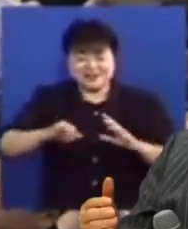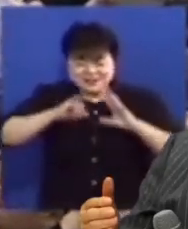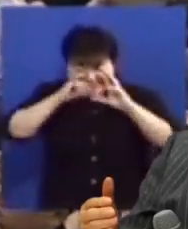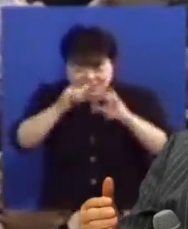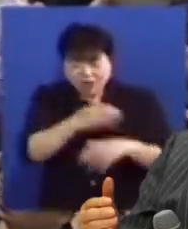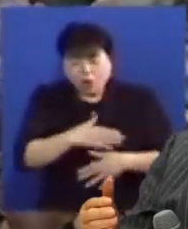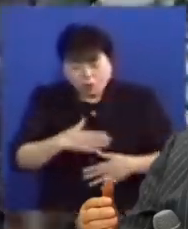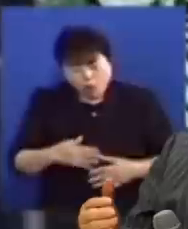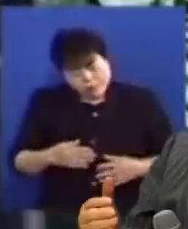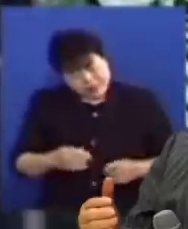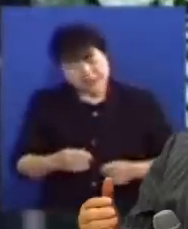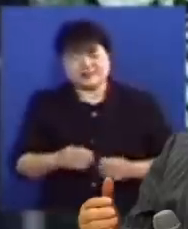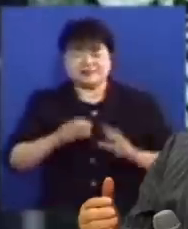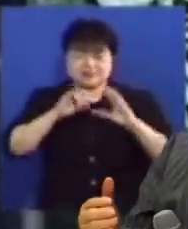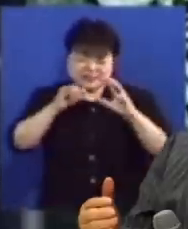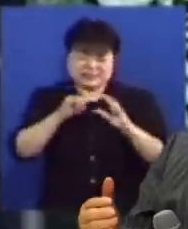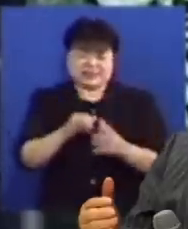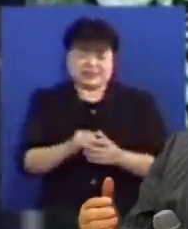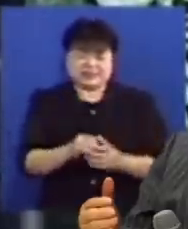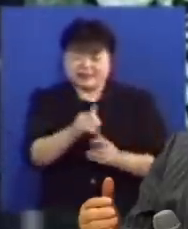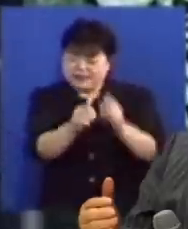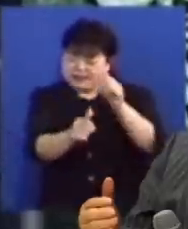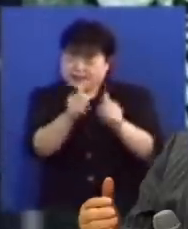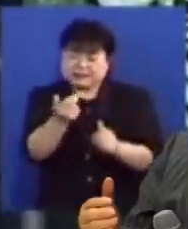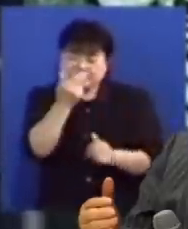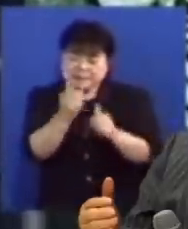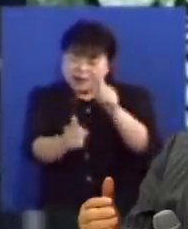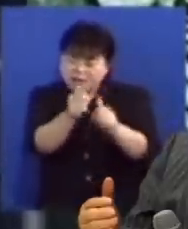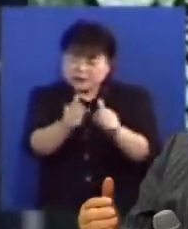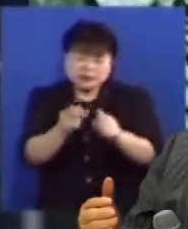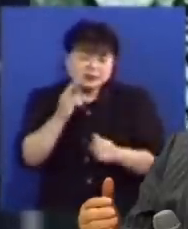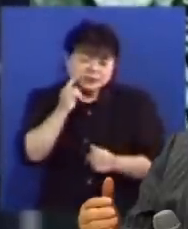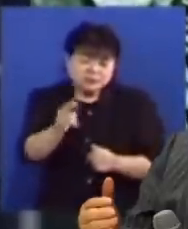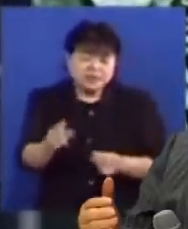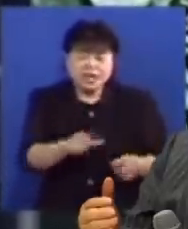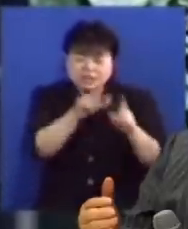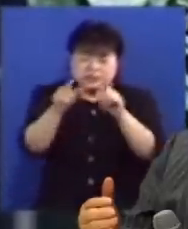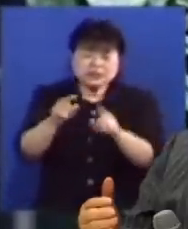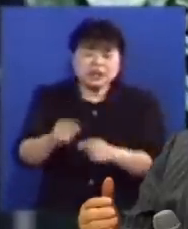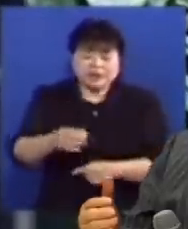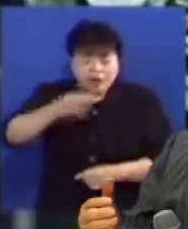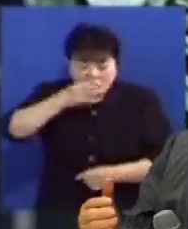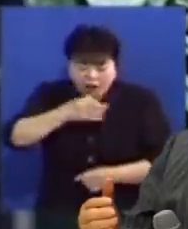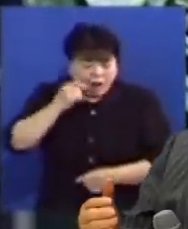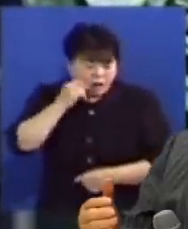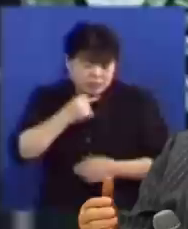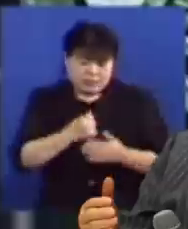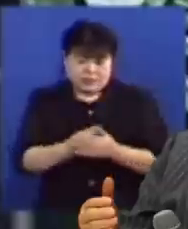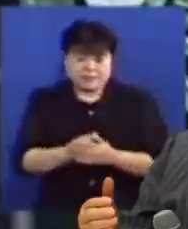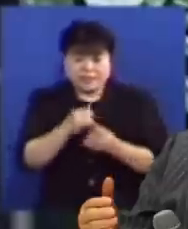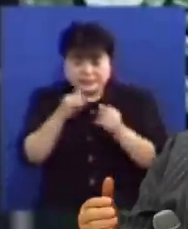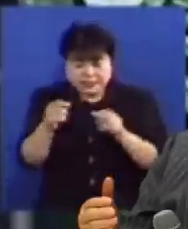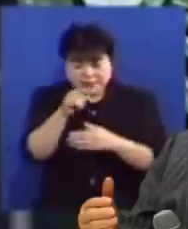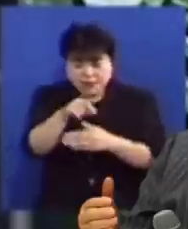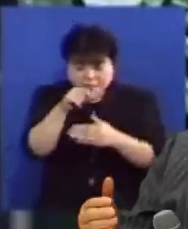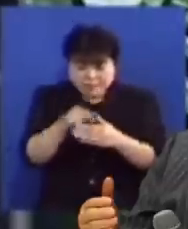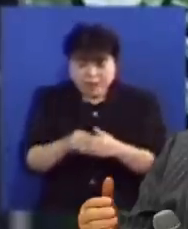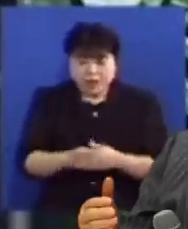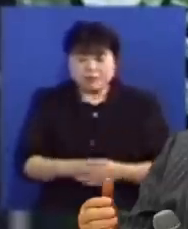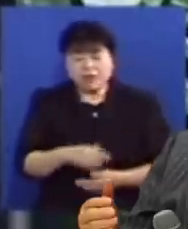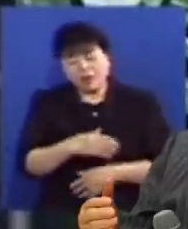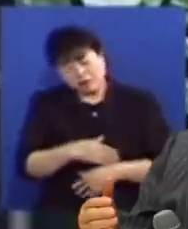곤비한 세상입니다 생존 경쟁이 너무나 심하고 삶이 너무나 어렵기 때문에 사람들 마음마다